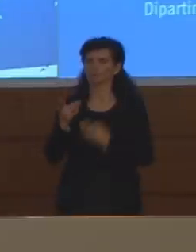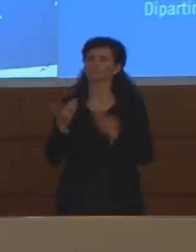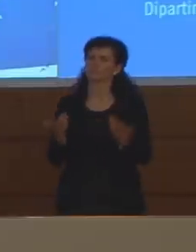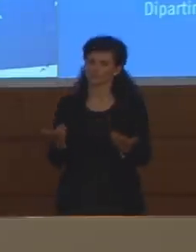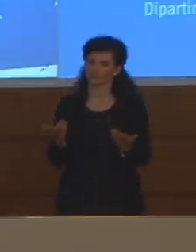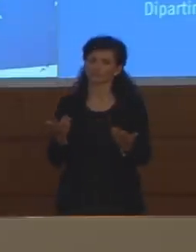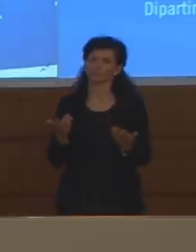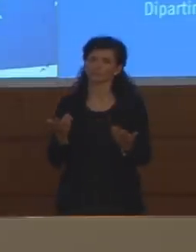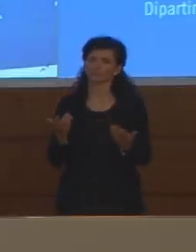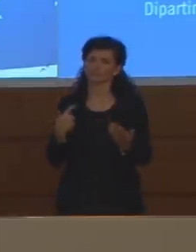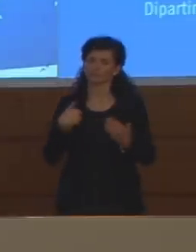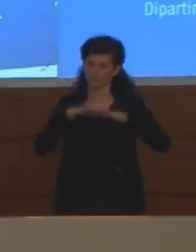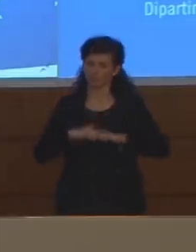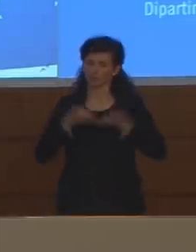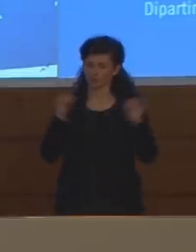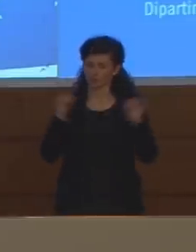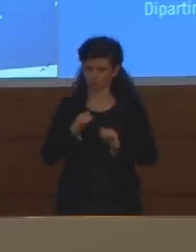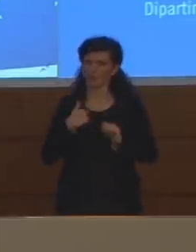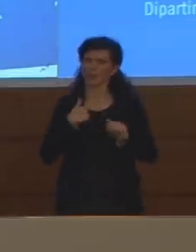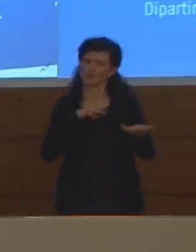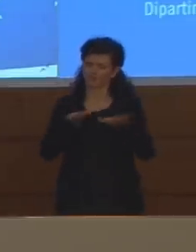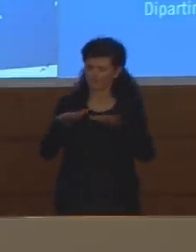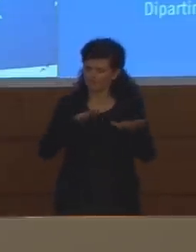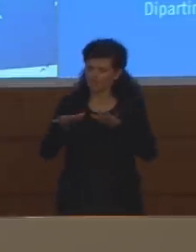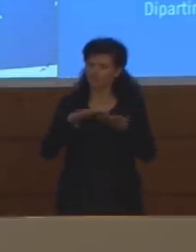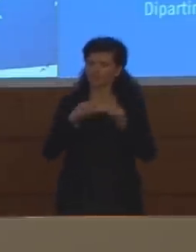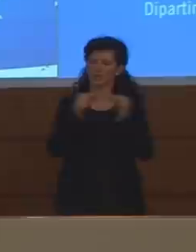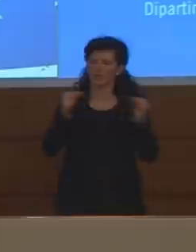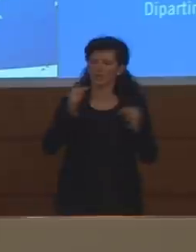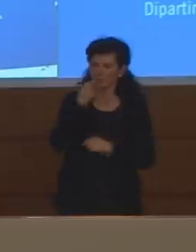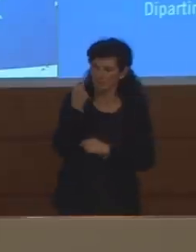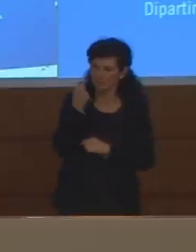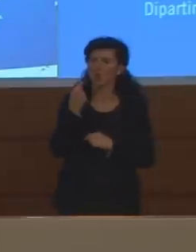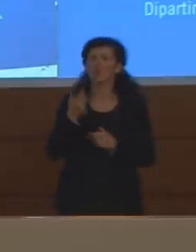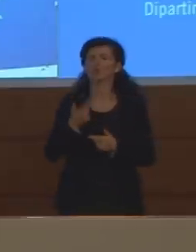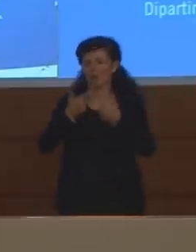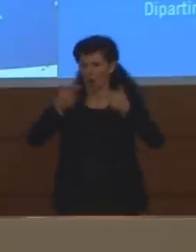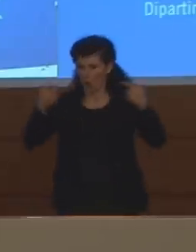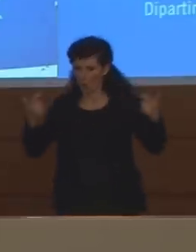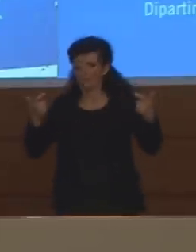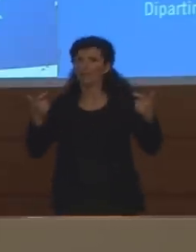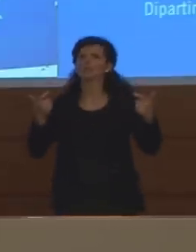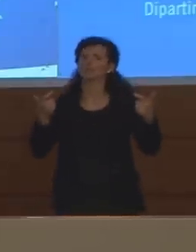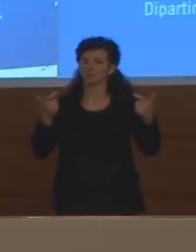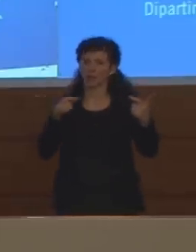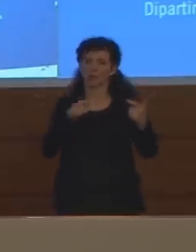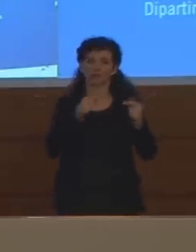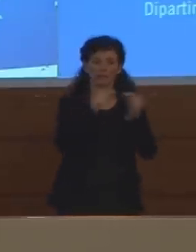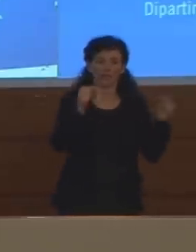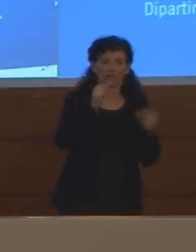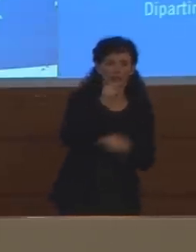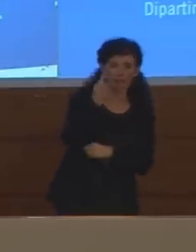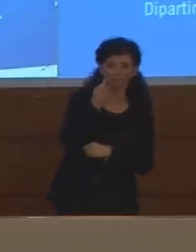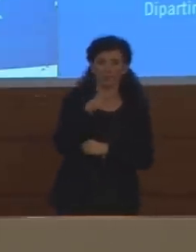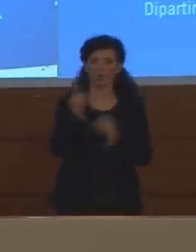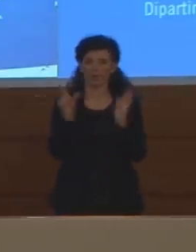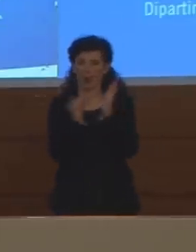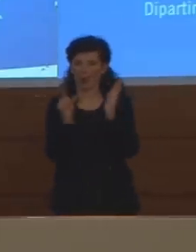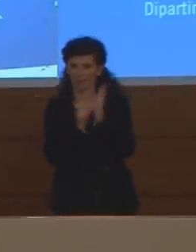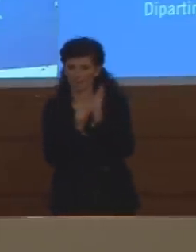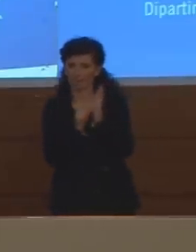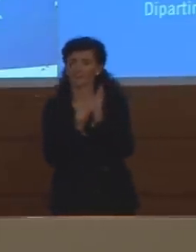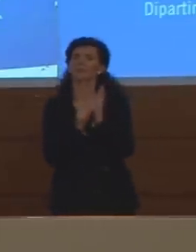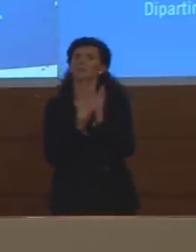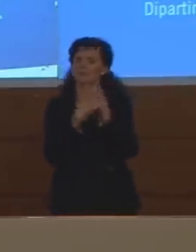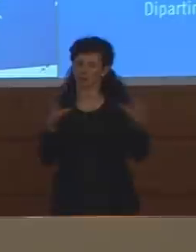attrezzando, sul numero dei tamponi si sta crescendo sempre più. Quindi, combinando i tamponi, l'app e le